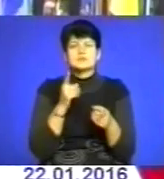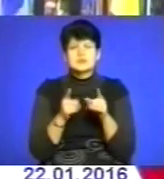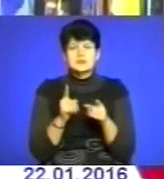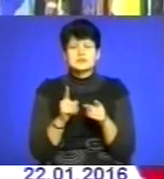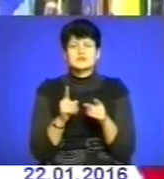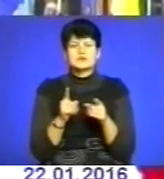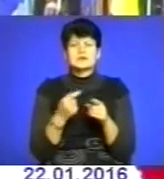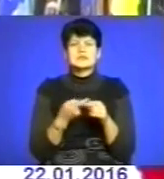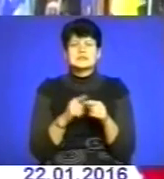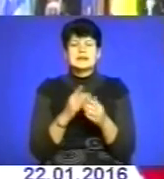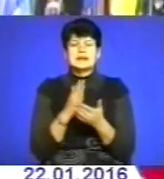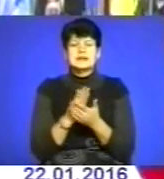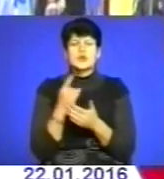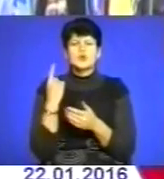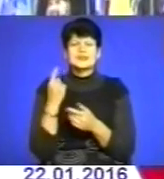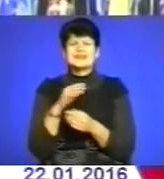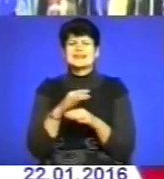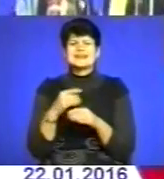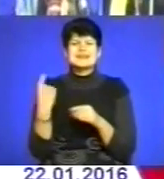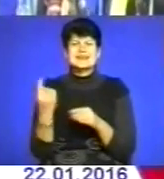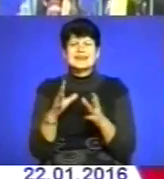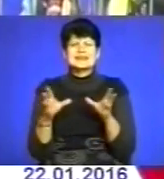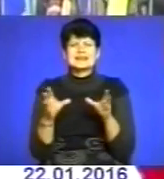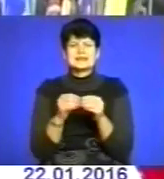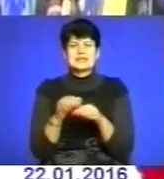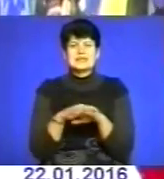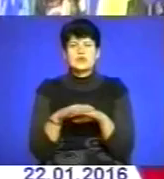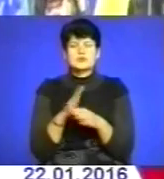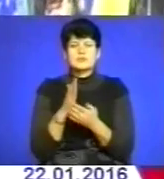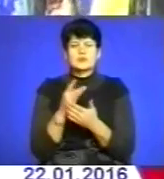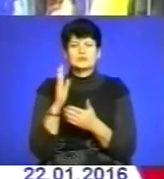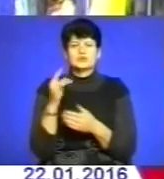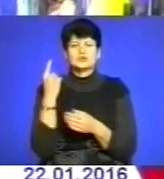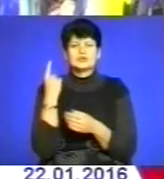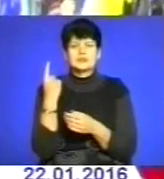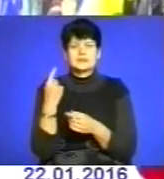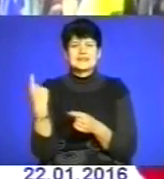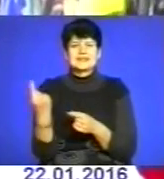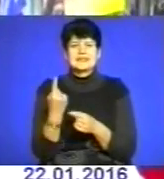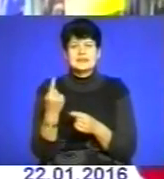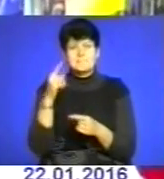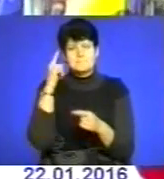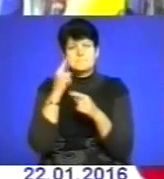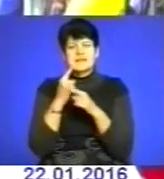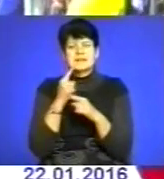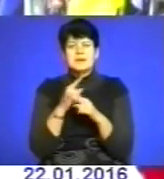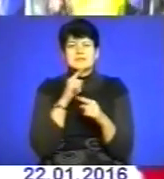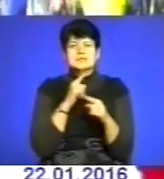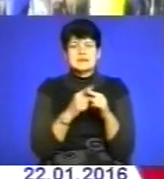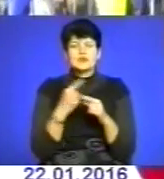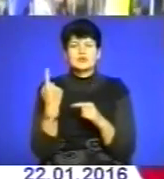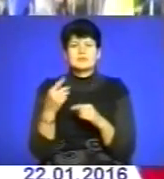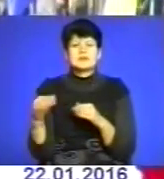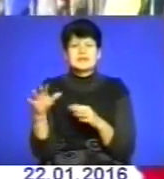це є один, єдиний народ. І вони мають бути одними єдиними братами, сестрами, одним